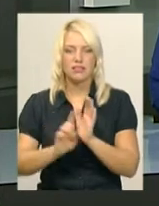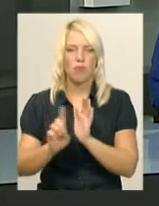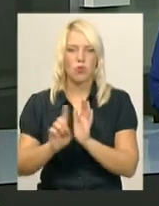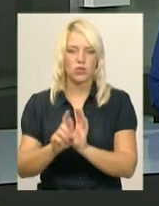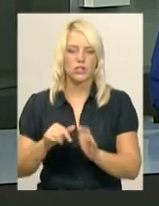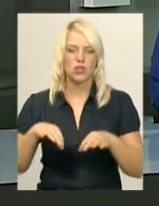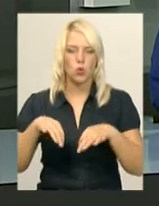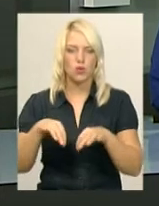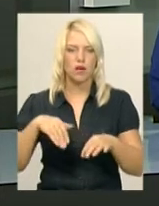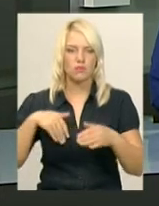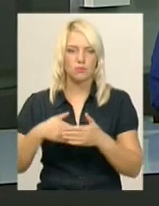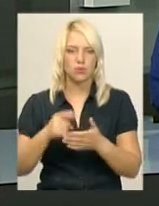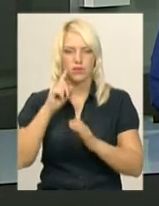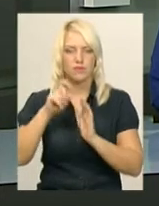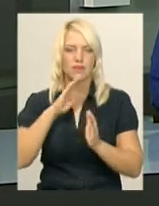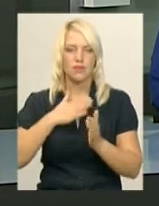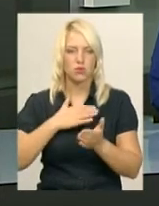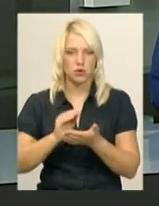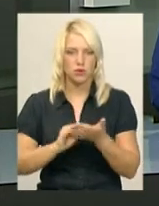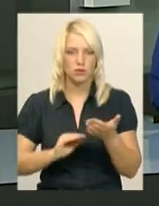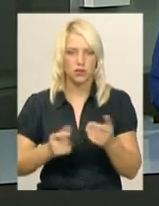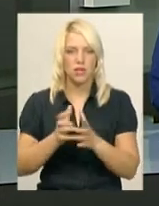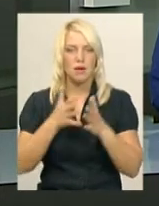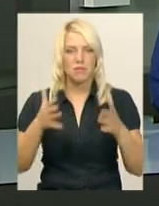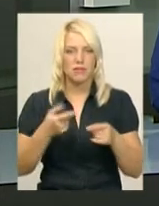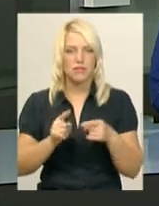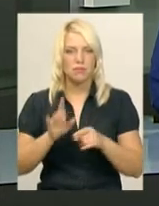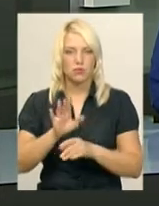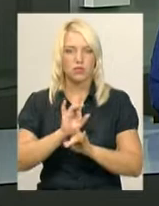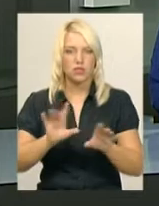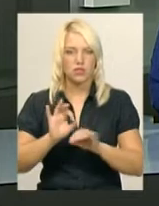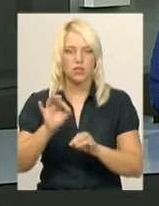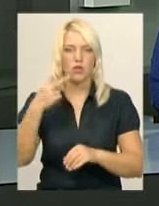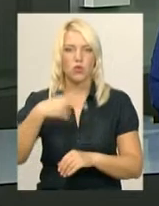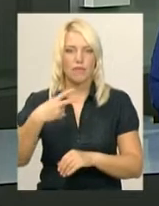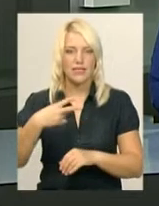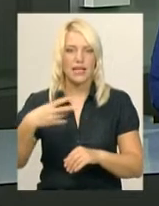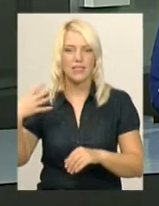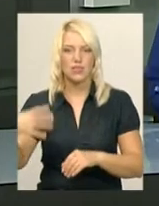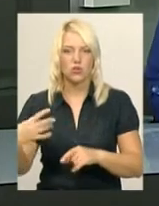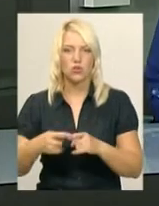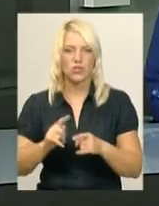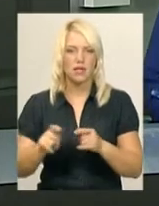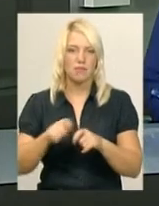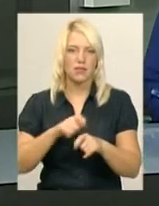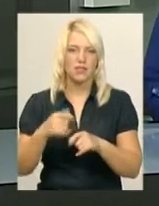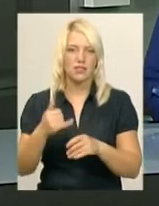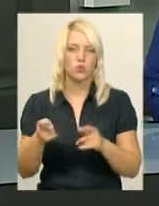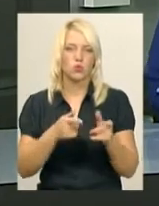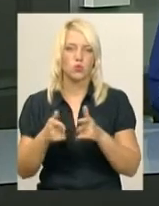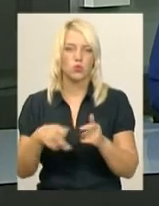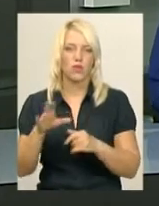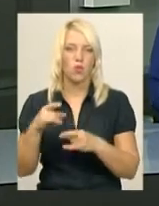Хмельницького, дізнавалась Наталя Сідова. Більше вона розповість у випуску новин о 20.40. Зараз цей матеріал готується до